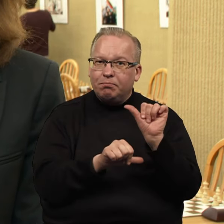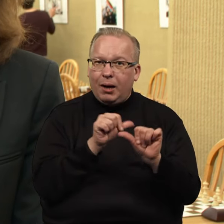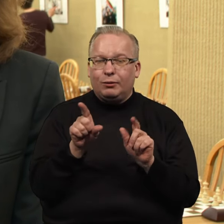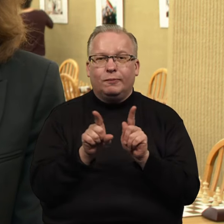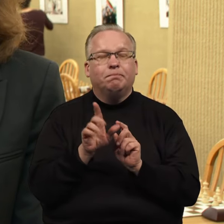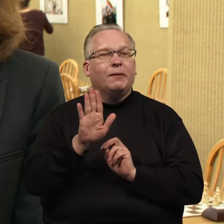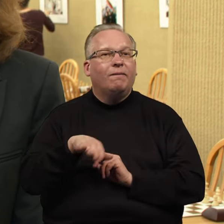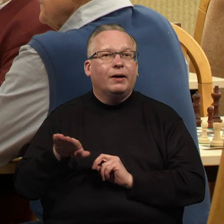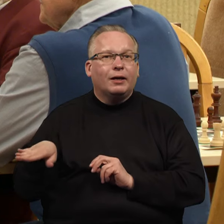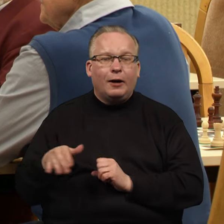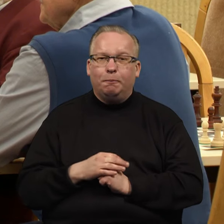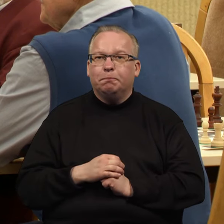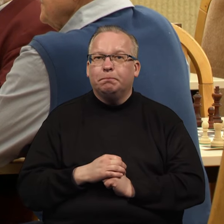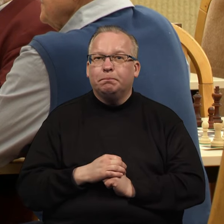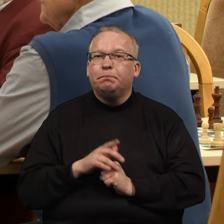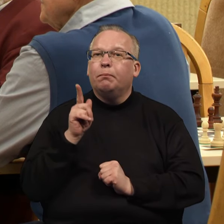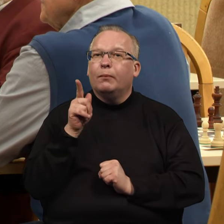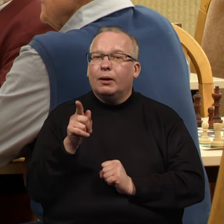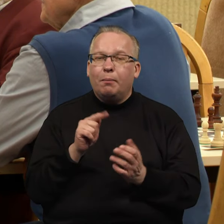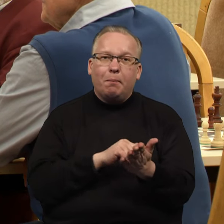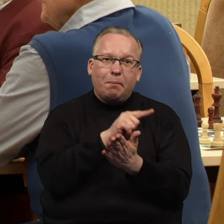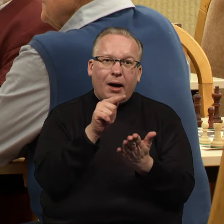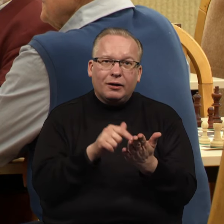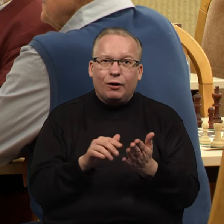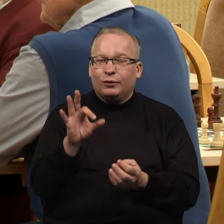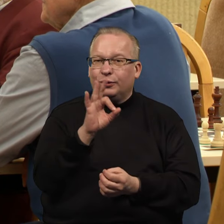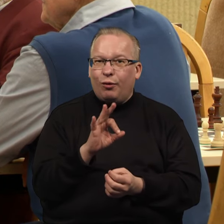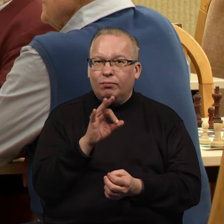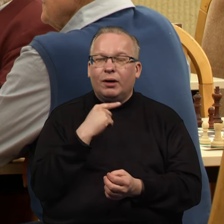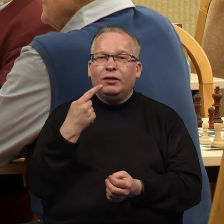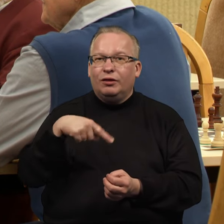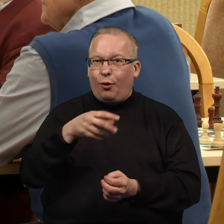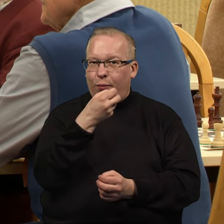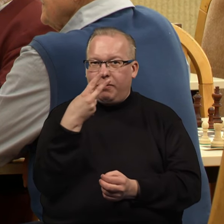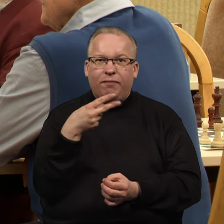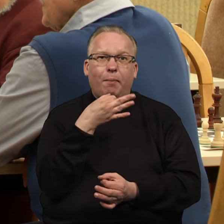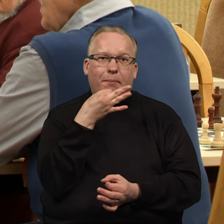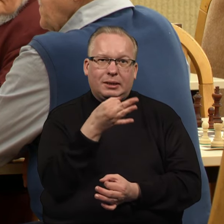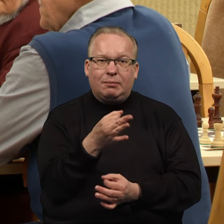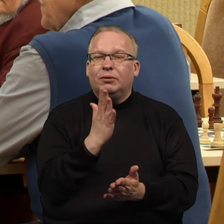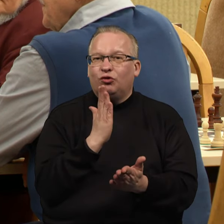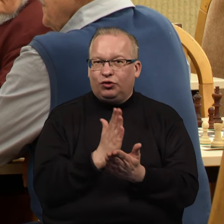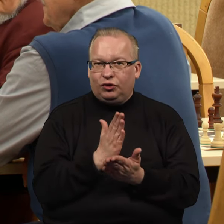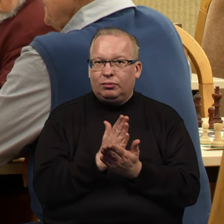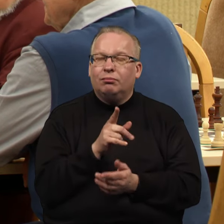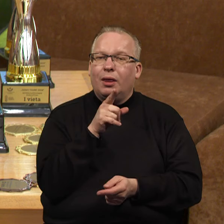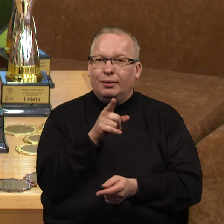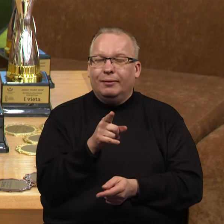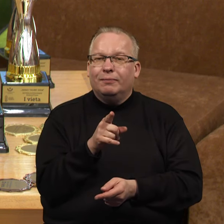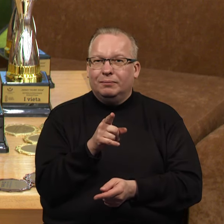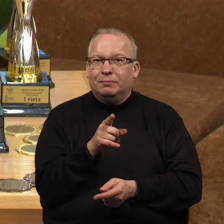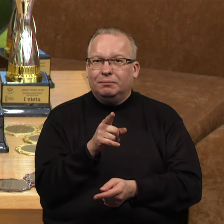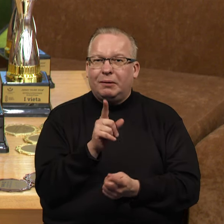vaikai. Ir jei jūs paklausite ne vieną profesionalą šiandien, jie pasakys, kad tikrai yra tekiai jiems